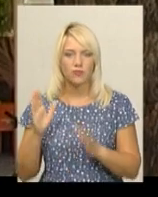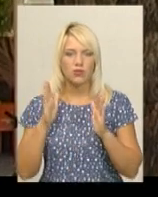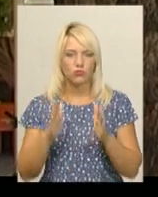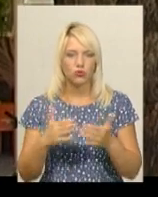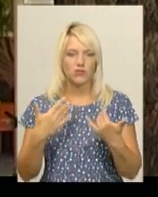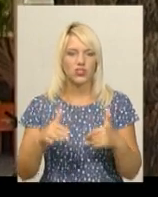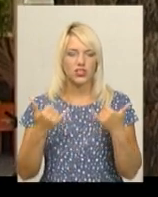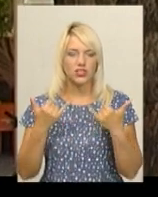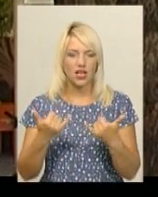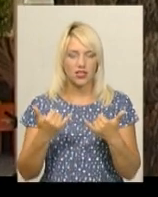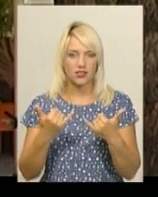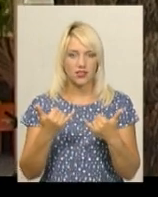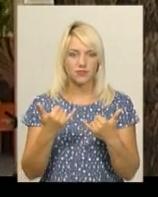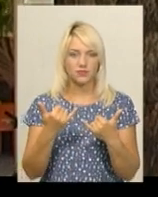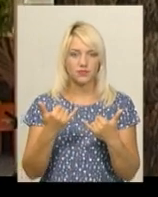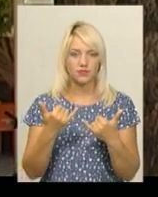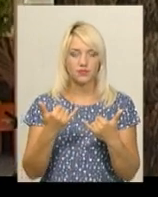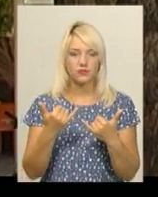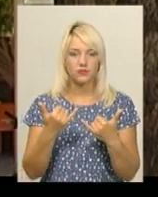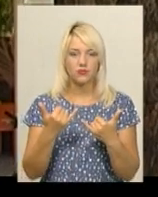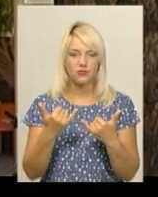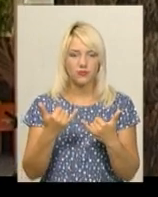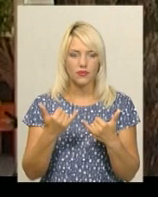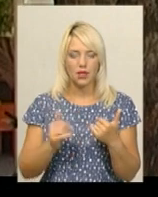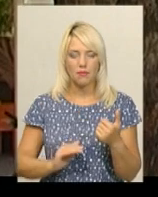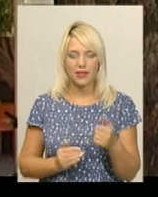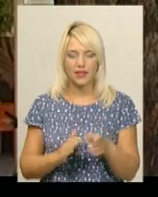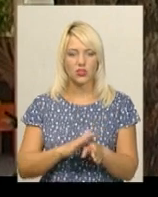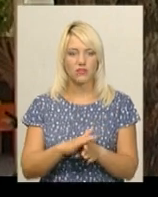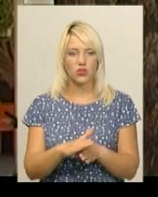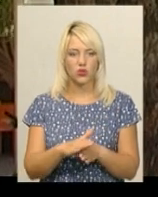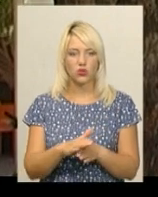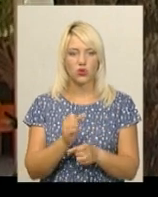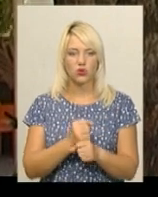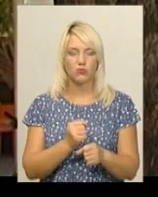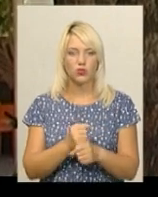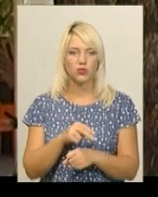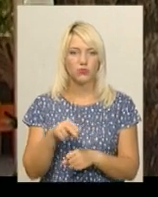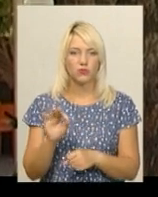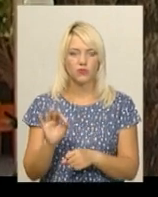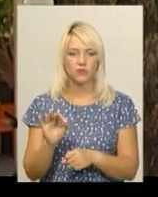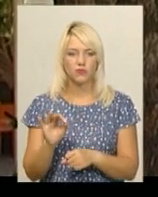зараз підрядник виконує роботи по